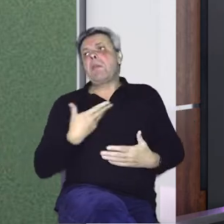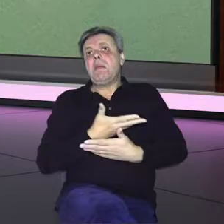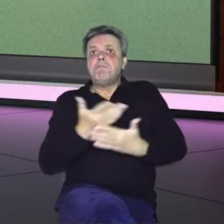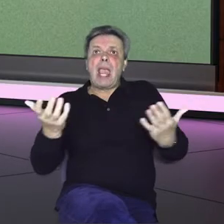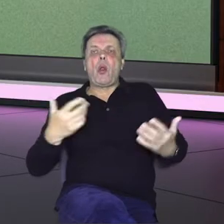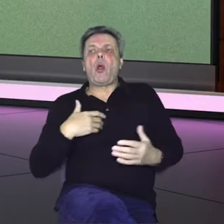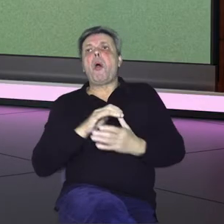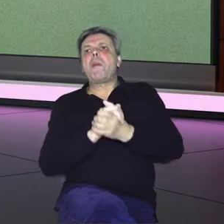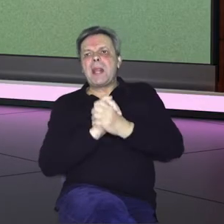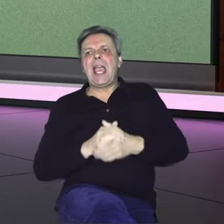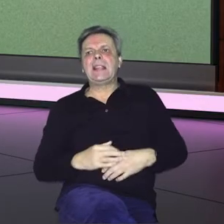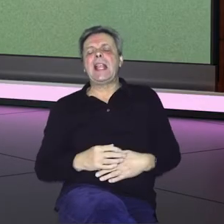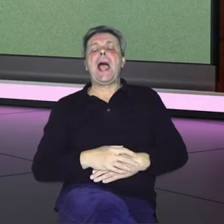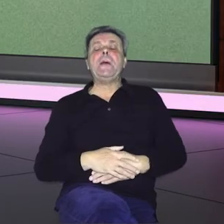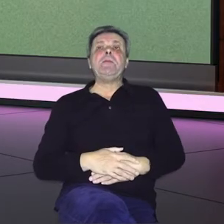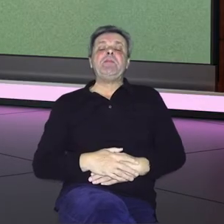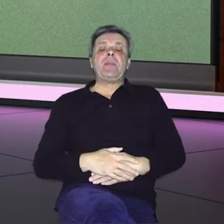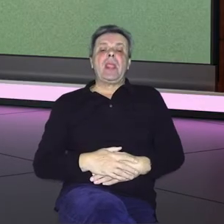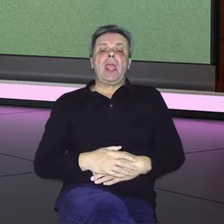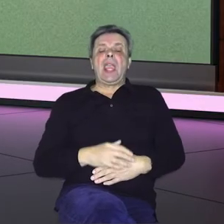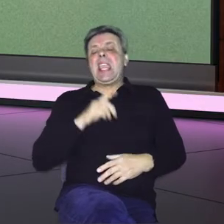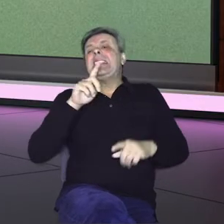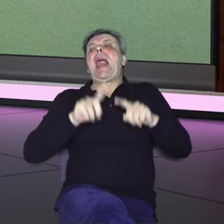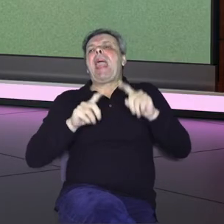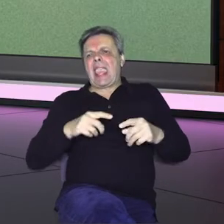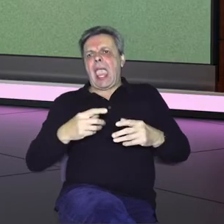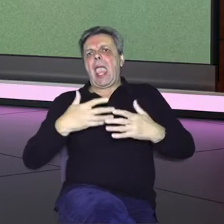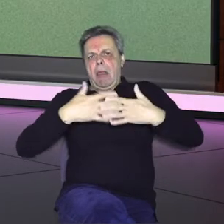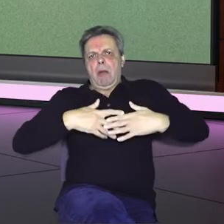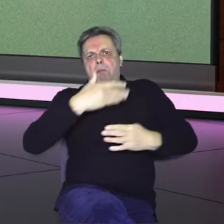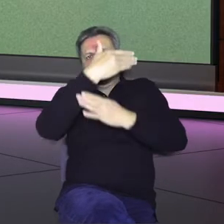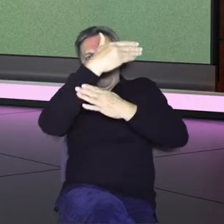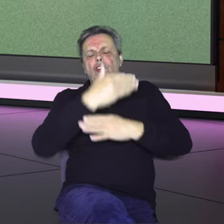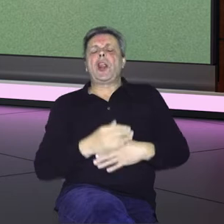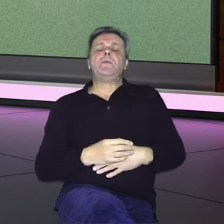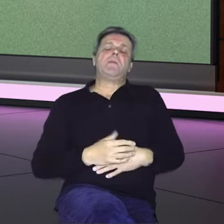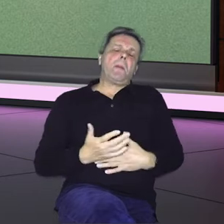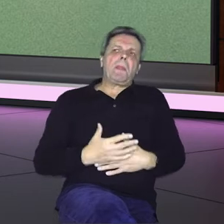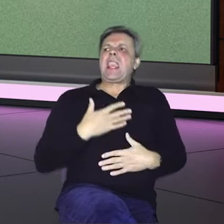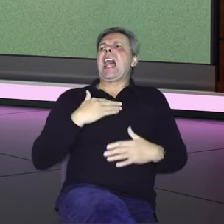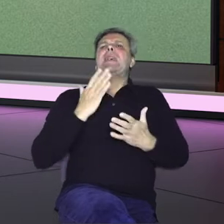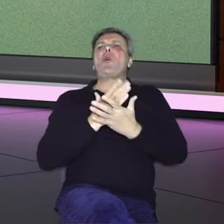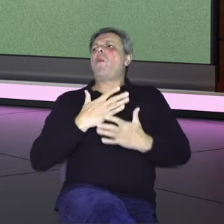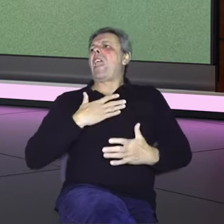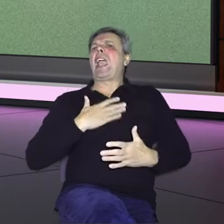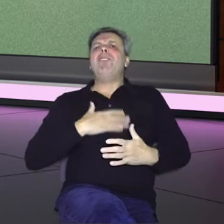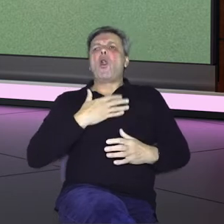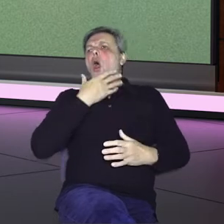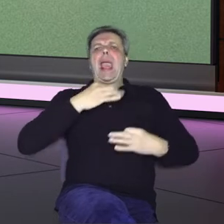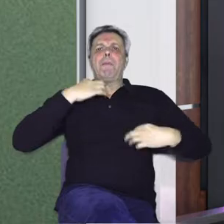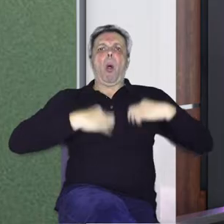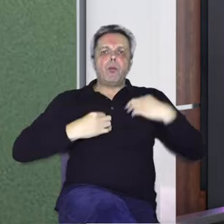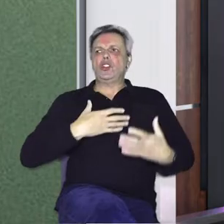mogu reći. I tad sam se slikao bio iza njih i općenito sam ja uz to sve objavljivo svoje slike, znao se lijepo spremiti za školu, za fakultet i slične